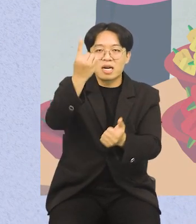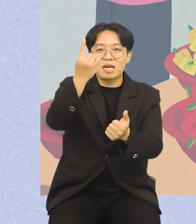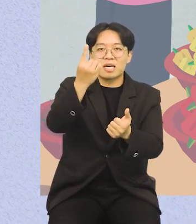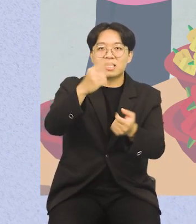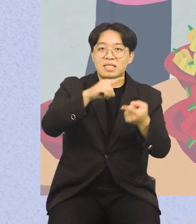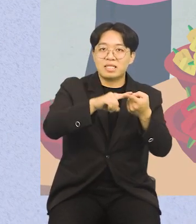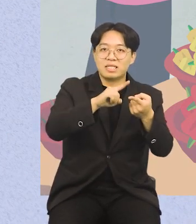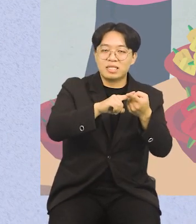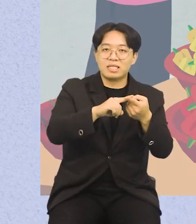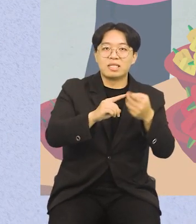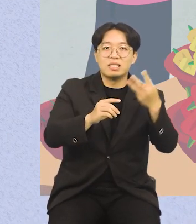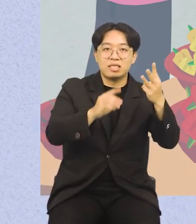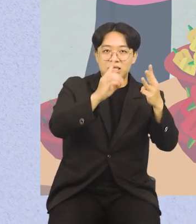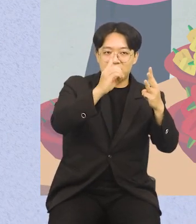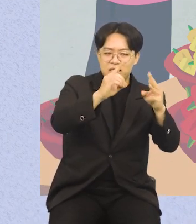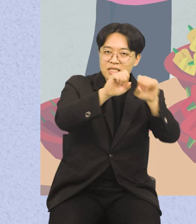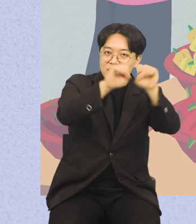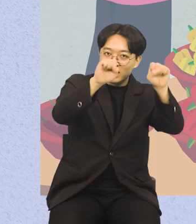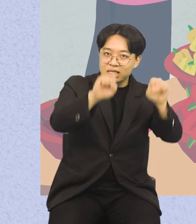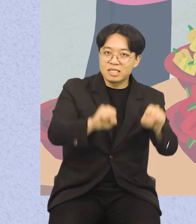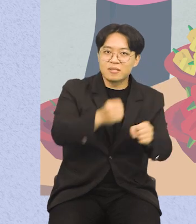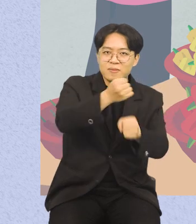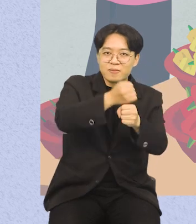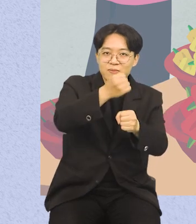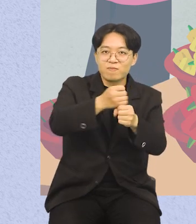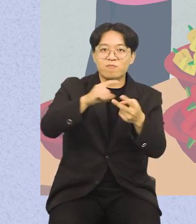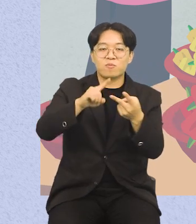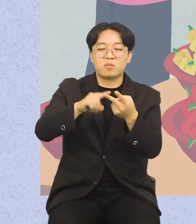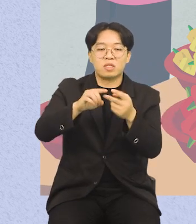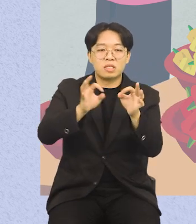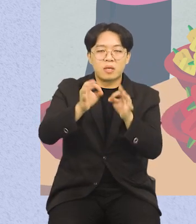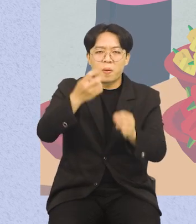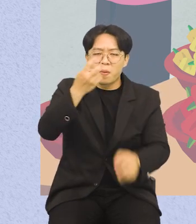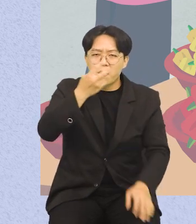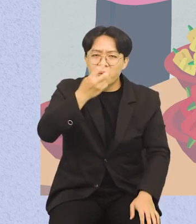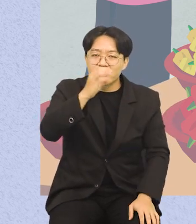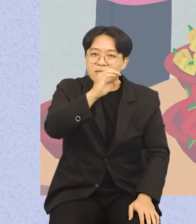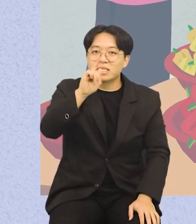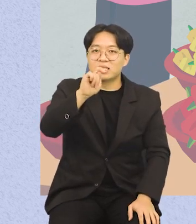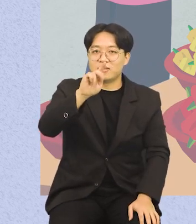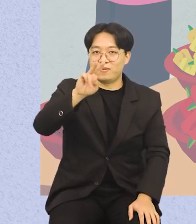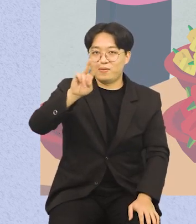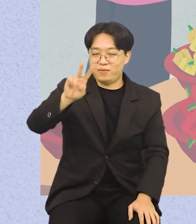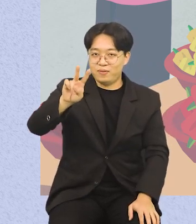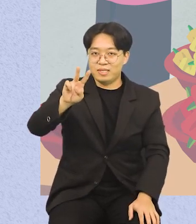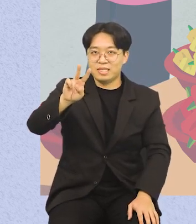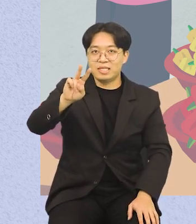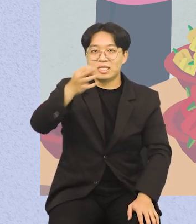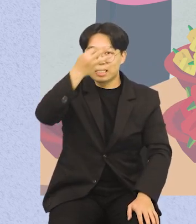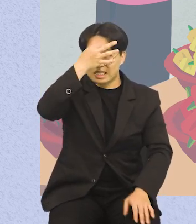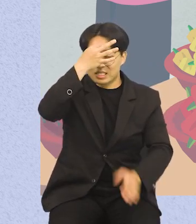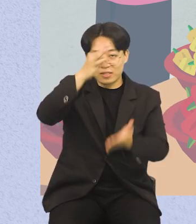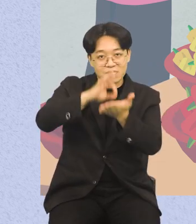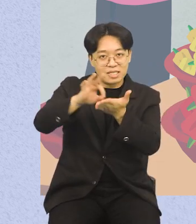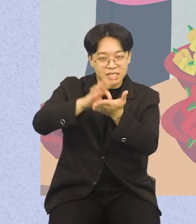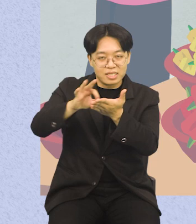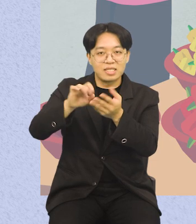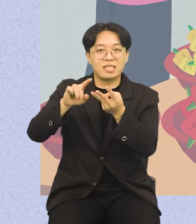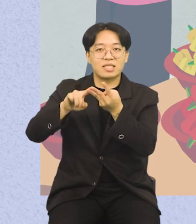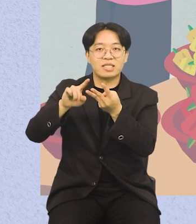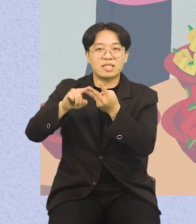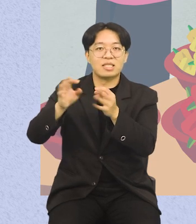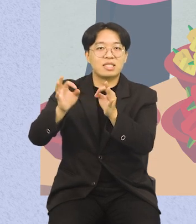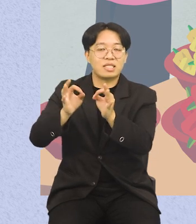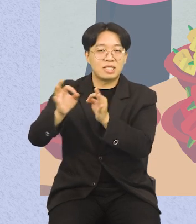디지털 트윈 3D 통합단체 시스템 개발, 상권 분석 등을 위한 CCTV 이미지 딥러닝 기술